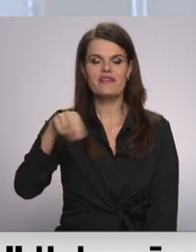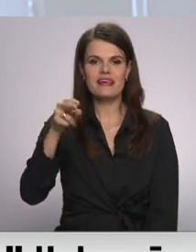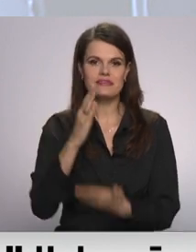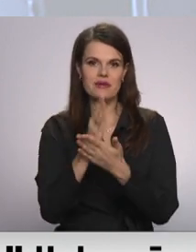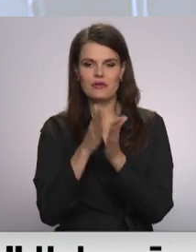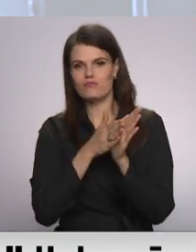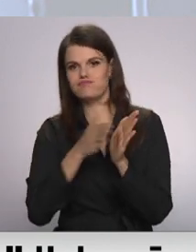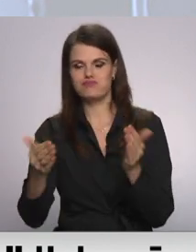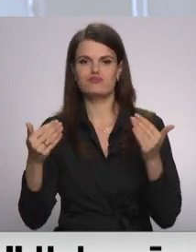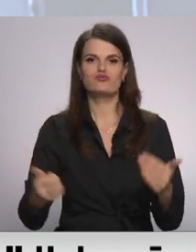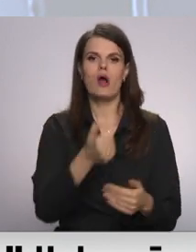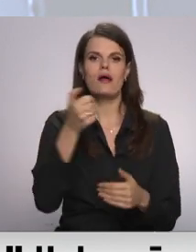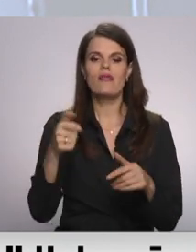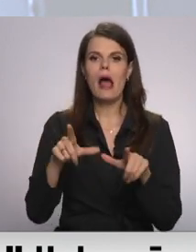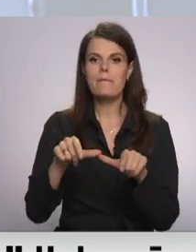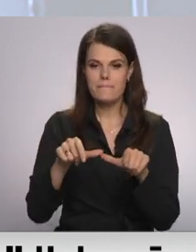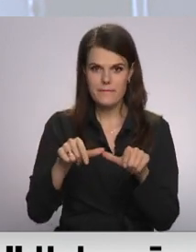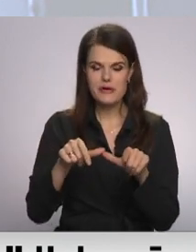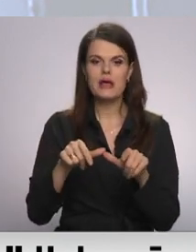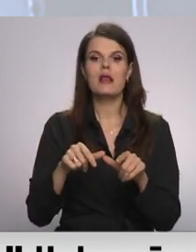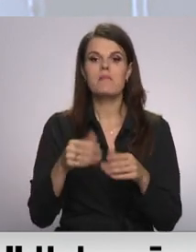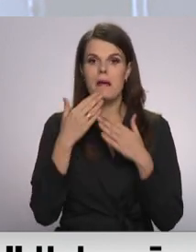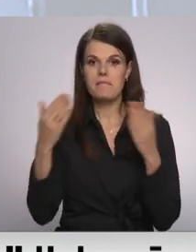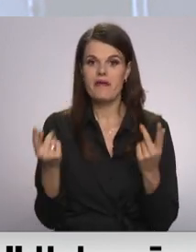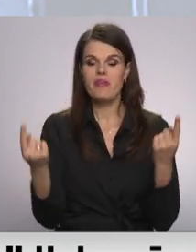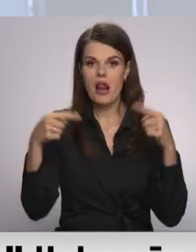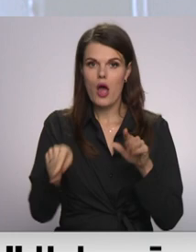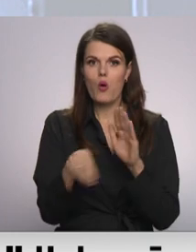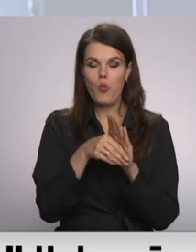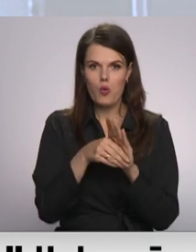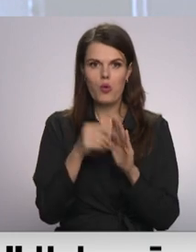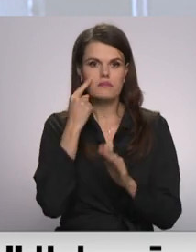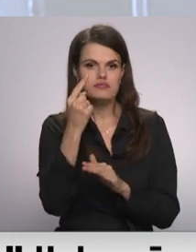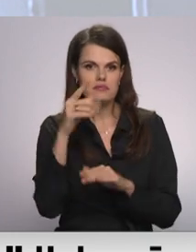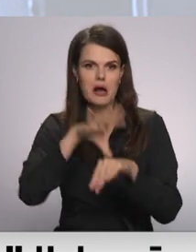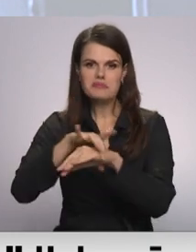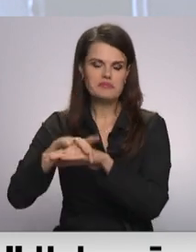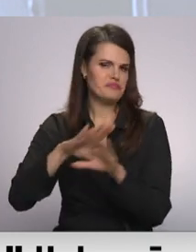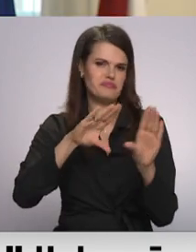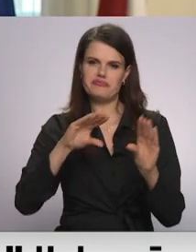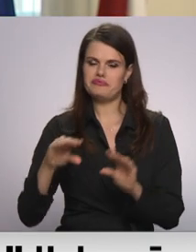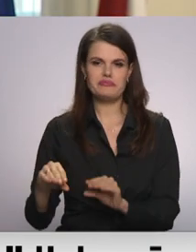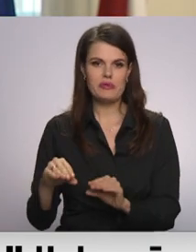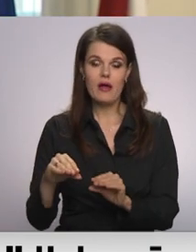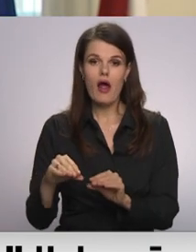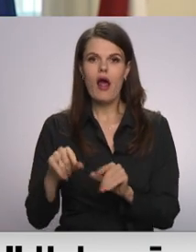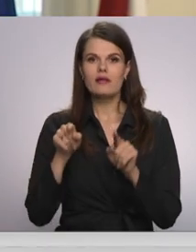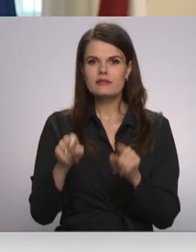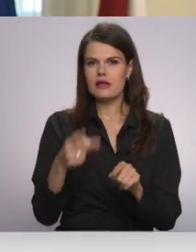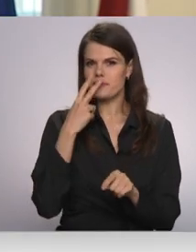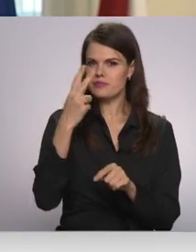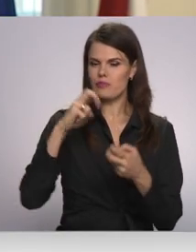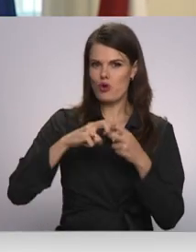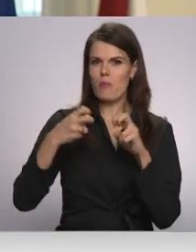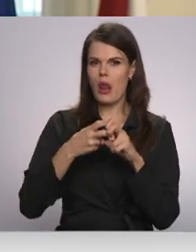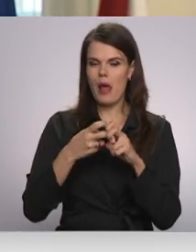vīdus līdz šī gada aprīlim. Jāteica, ka pēdējā laikā kukuļošanas gadījumi ir mazinājušies. Tie signāli, kas šobrīd